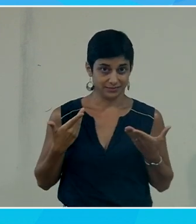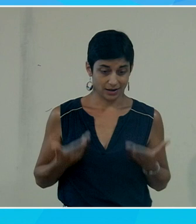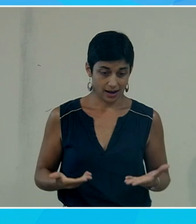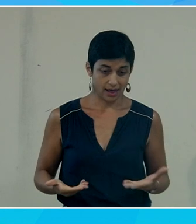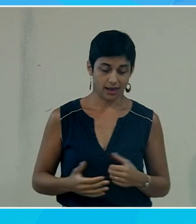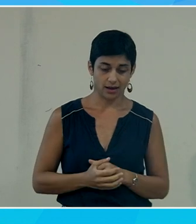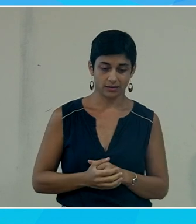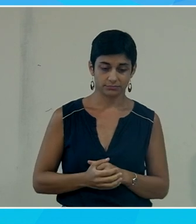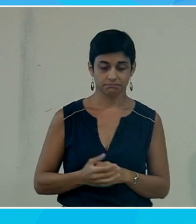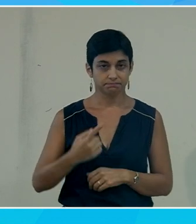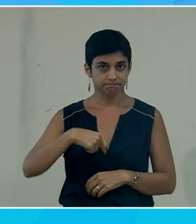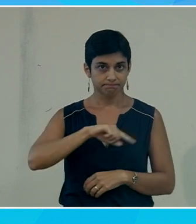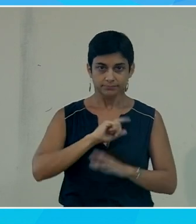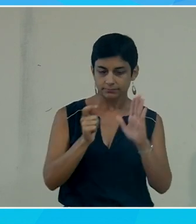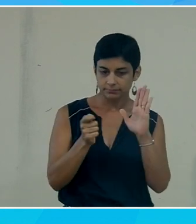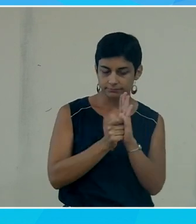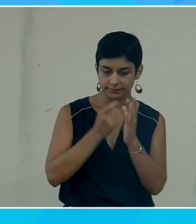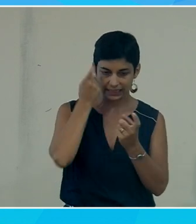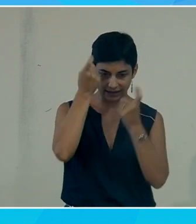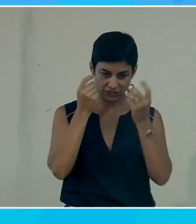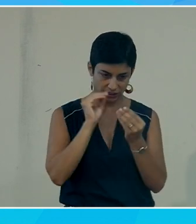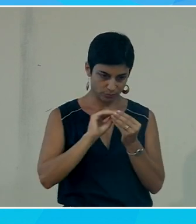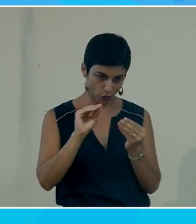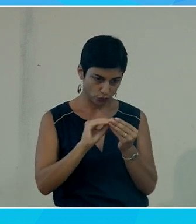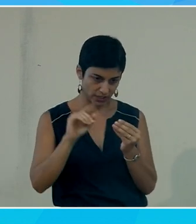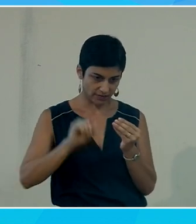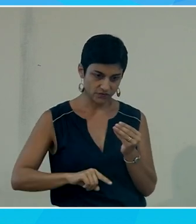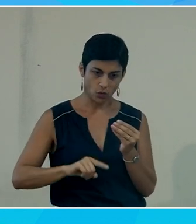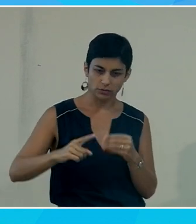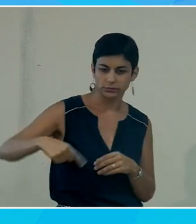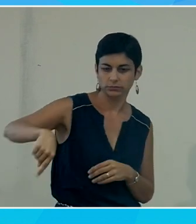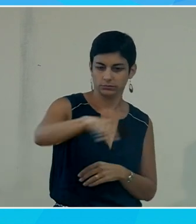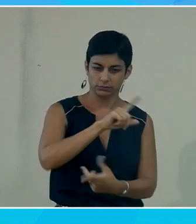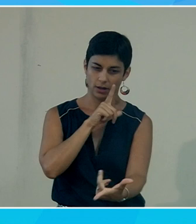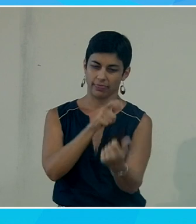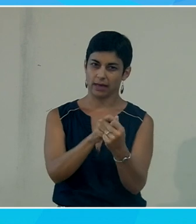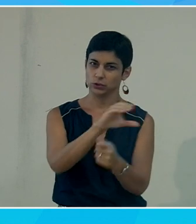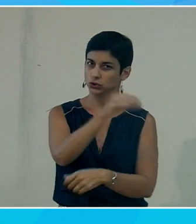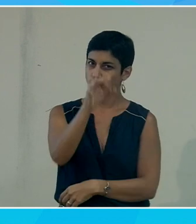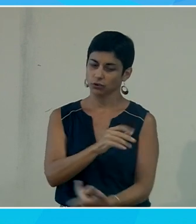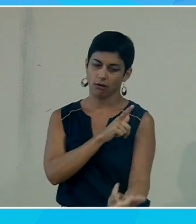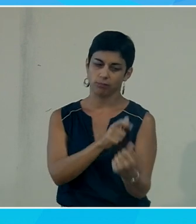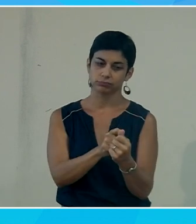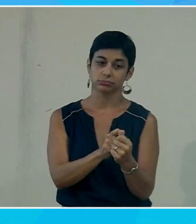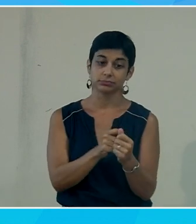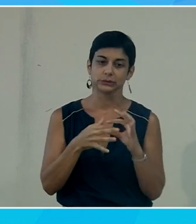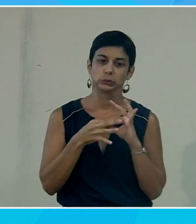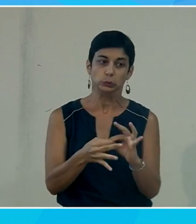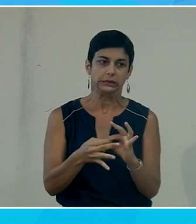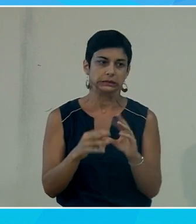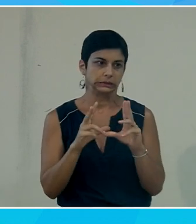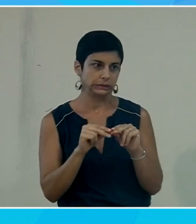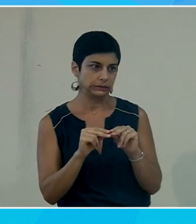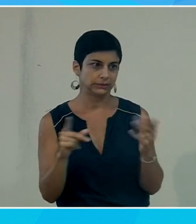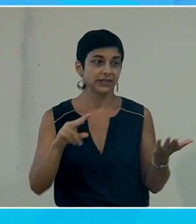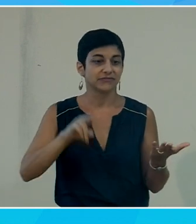démarche dans laquelle chaque fois qu'on pense un produit on le pense universel et je vais aussi on va pas dévoiler la suite on va essayer d'aller assez vite par